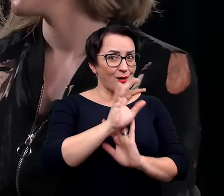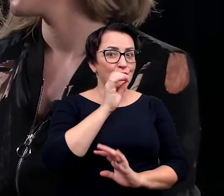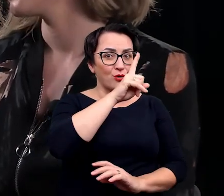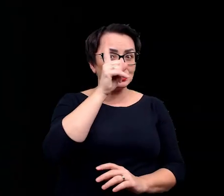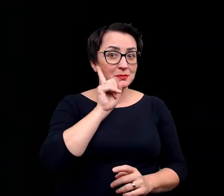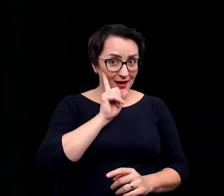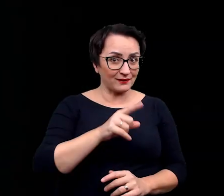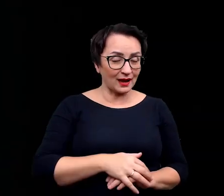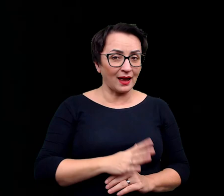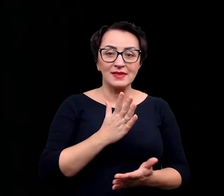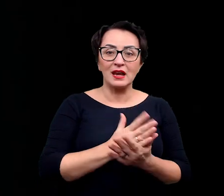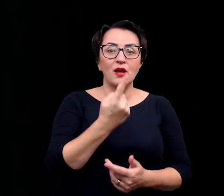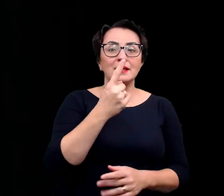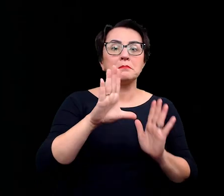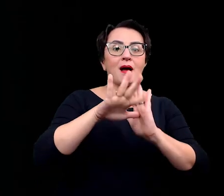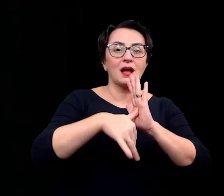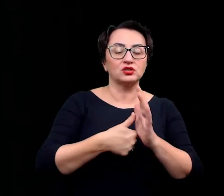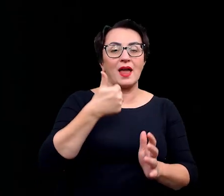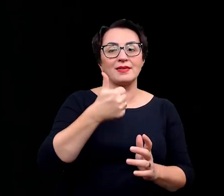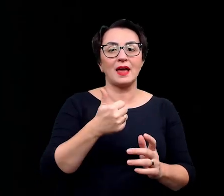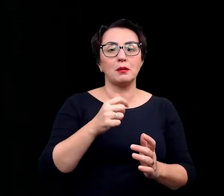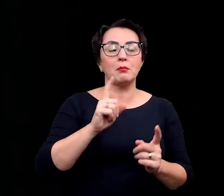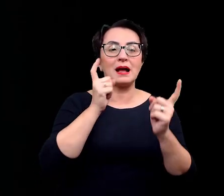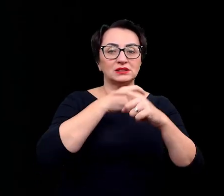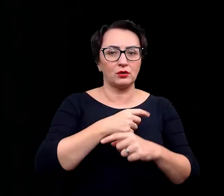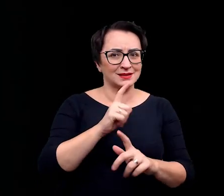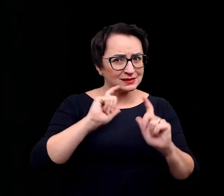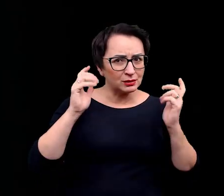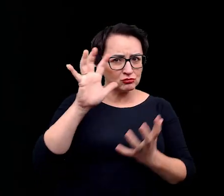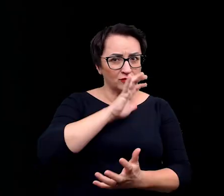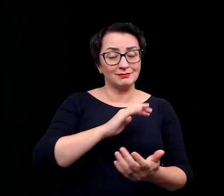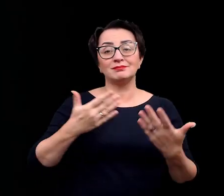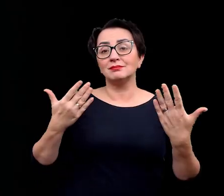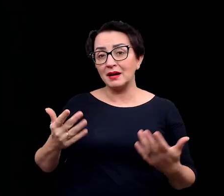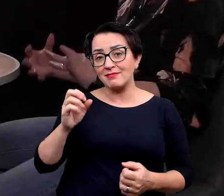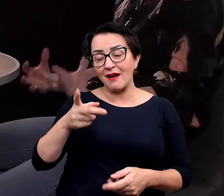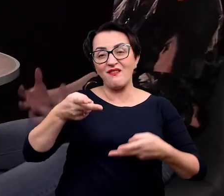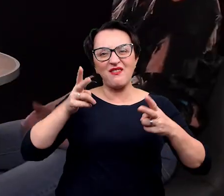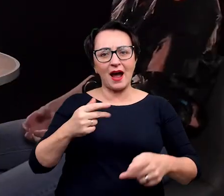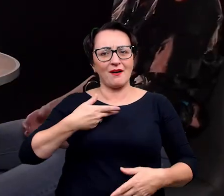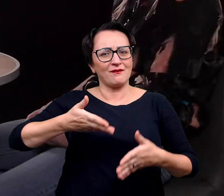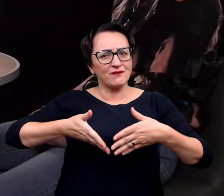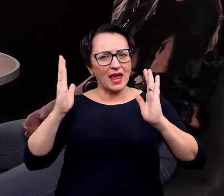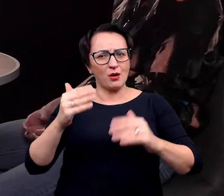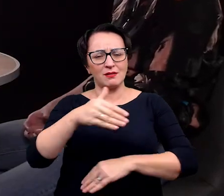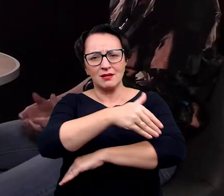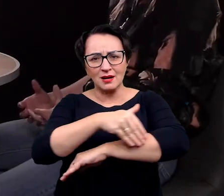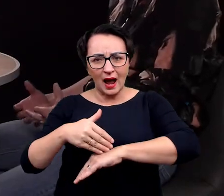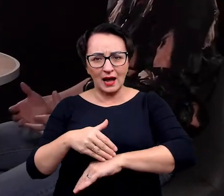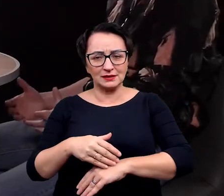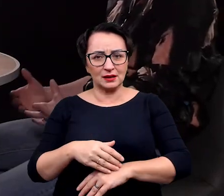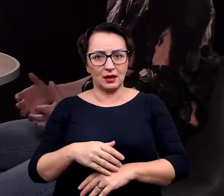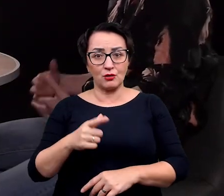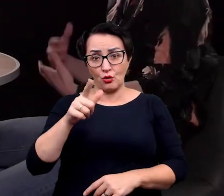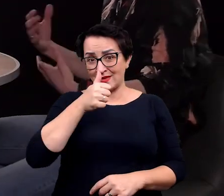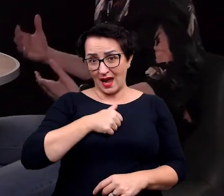prawda? Że nie tylko jest jedno miasto, nie tylko jest jeden kraj, ale jest też cały świat. Sam fakt wyjazdu za granicę, ogóle odkrycia, to nie jest